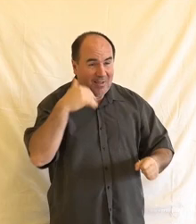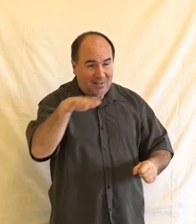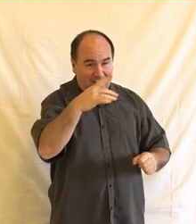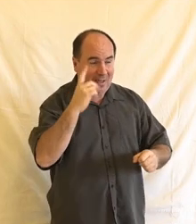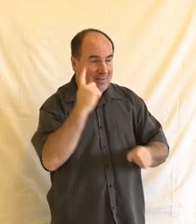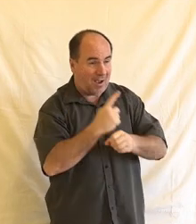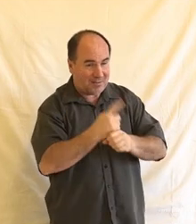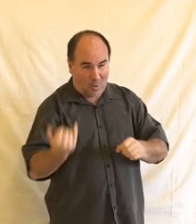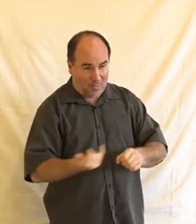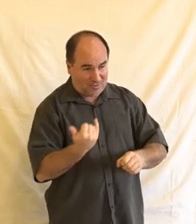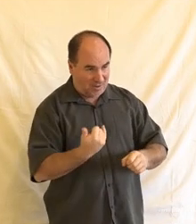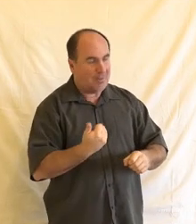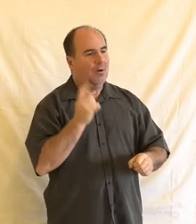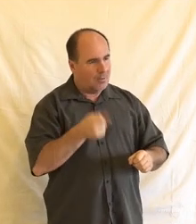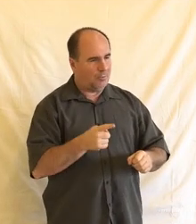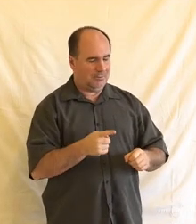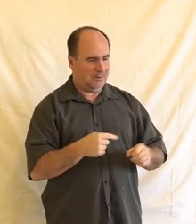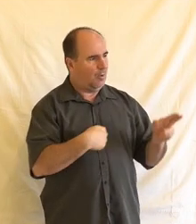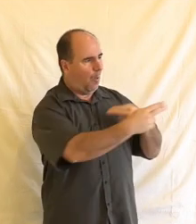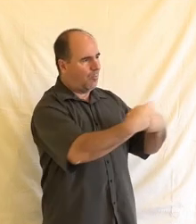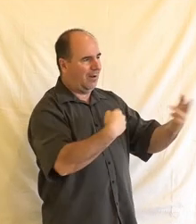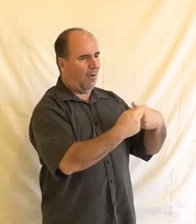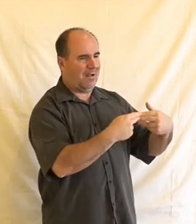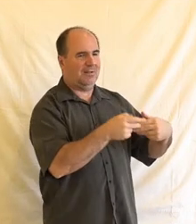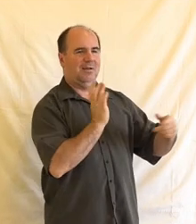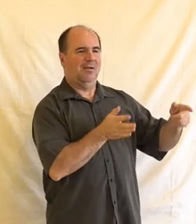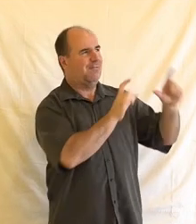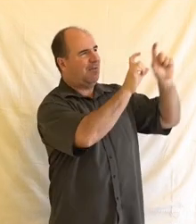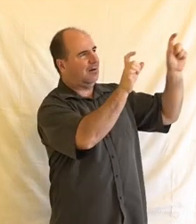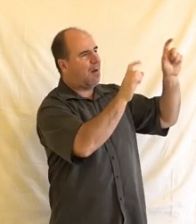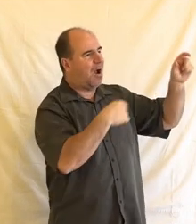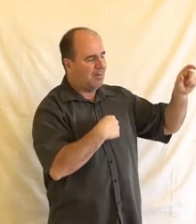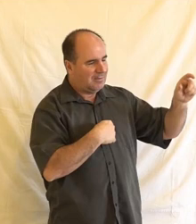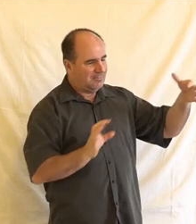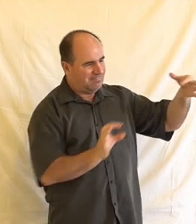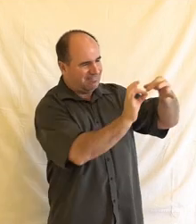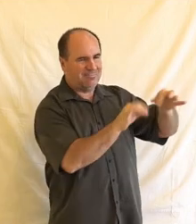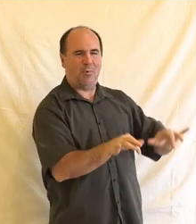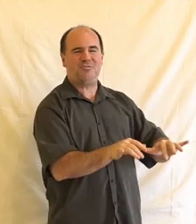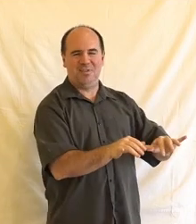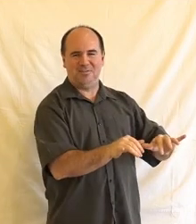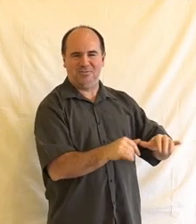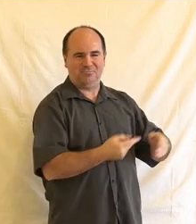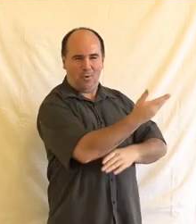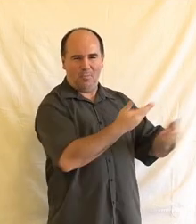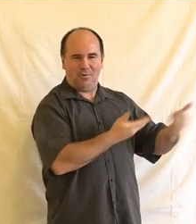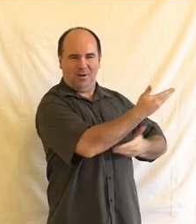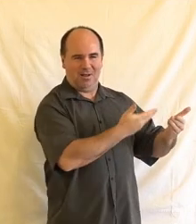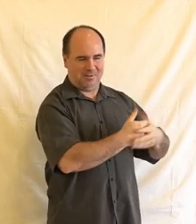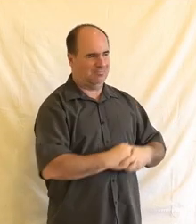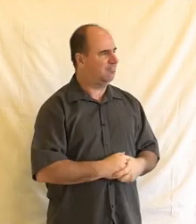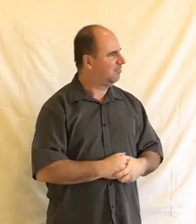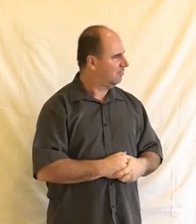degradována na komunikaci se softvérem. A zase z hlediska těch firem, já to nepovažuju za, jako dokud jim to někdo